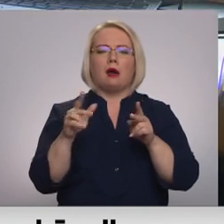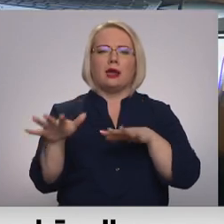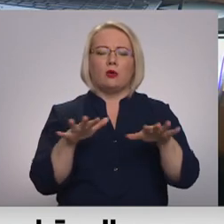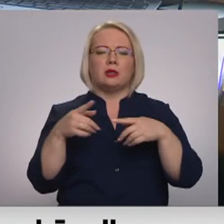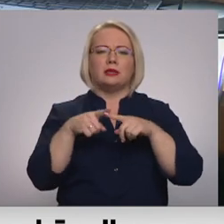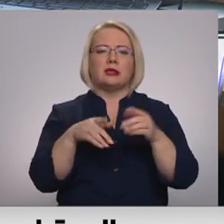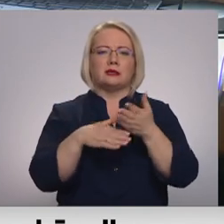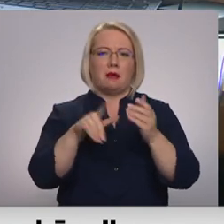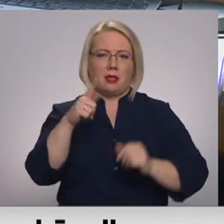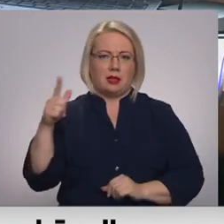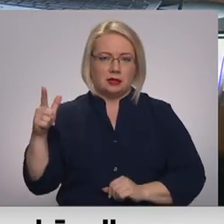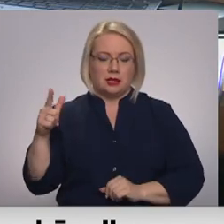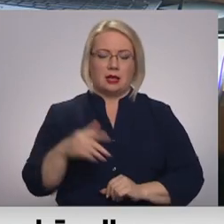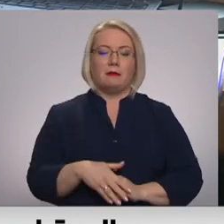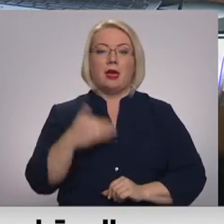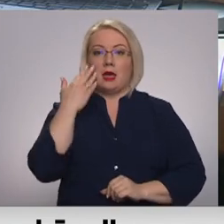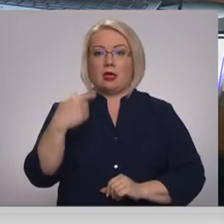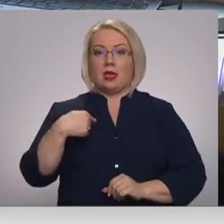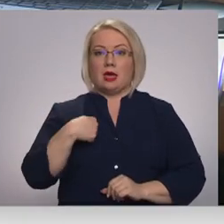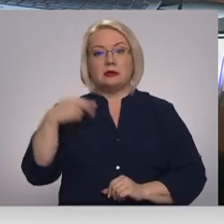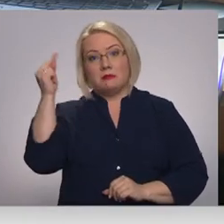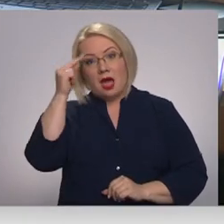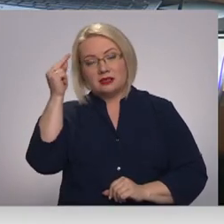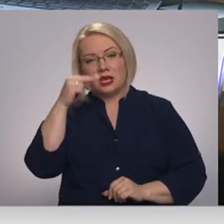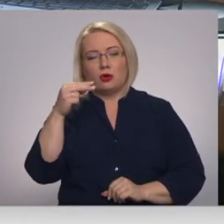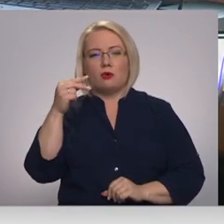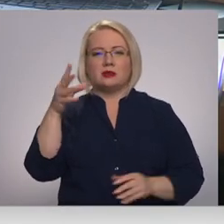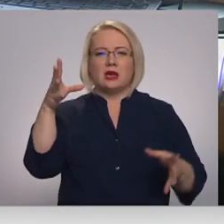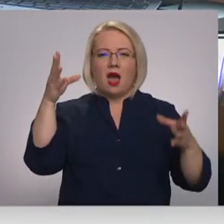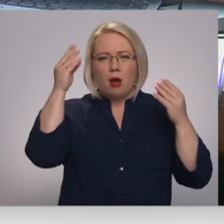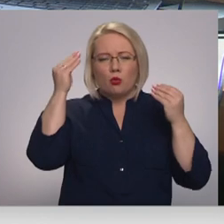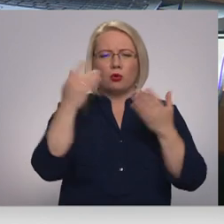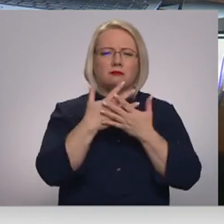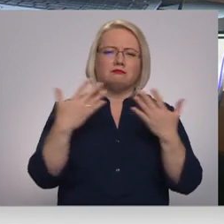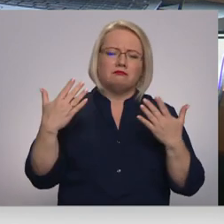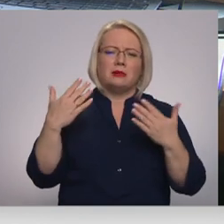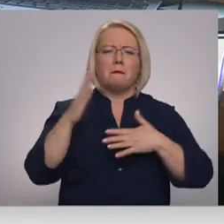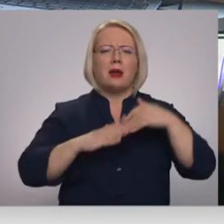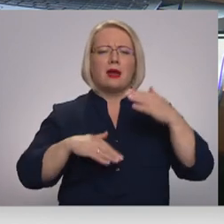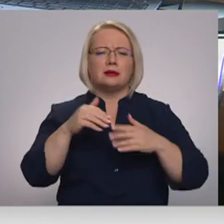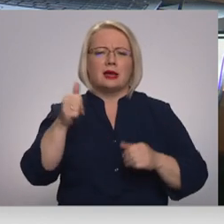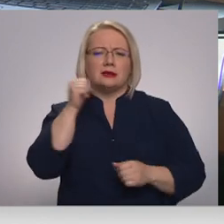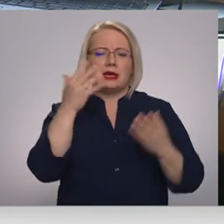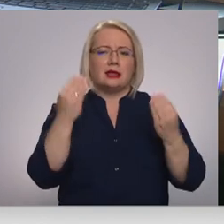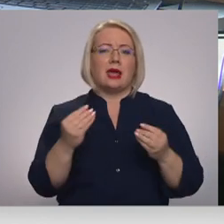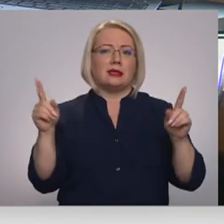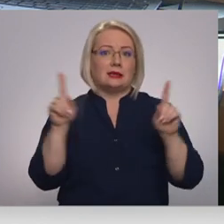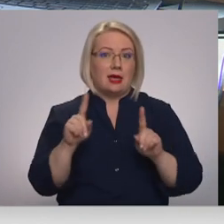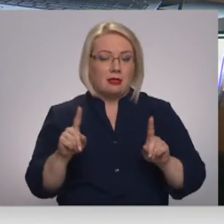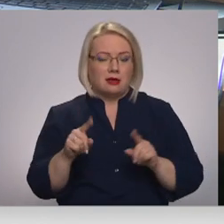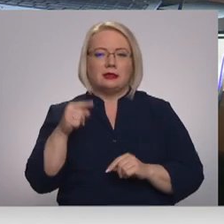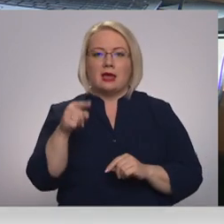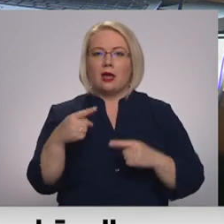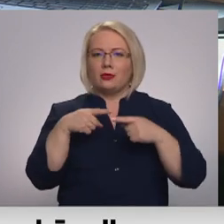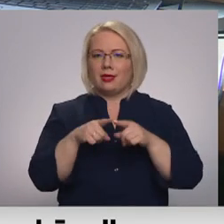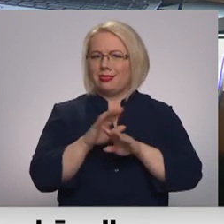Tad, kad es mācījos apgūt visādas praktiskās ikdienas lietas, ikdienas iemaņas, tad šādu ierīču nebija.